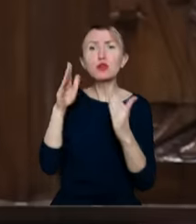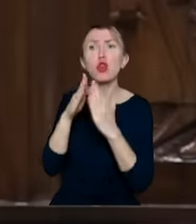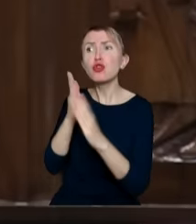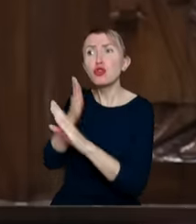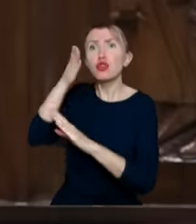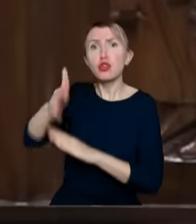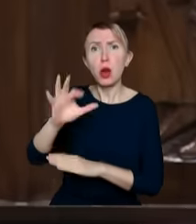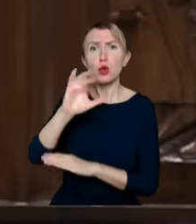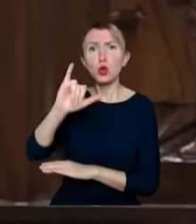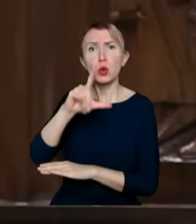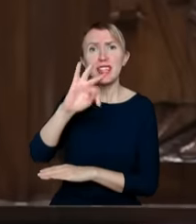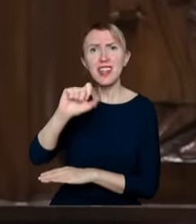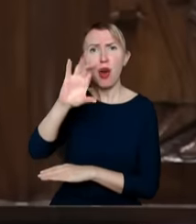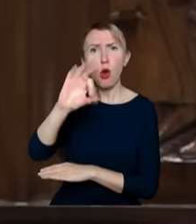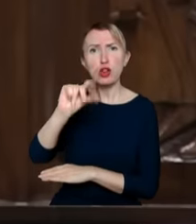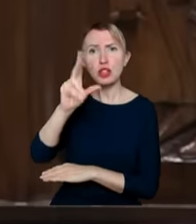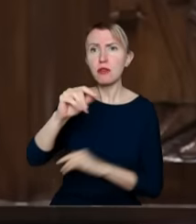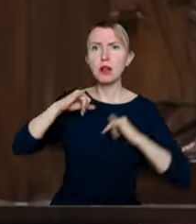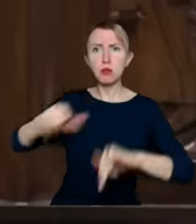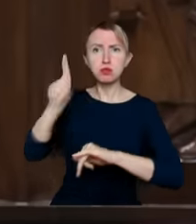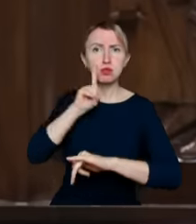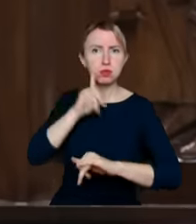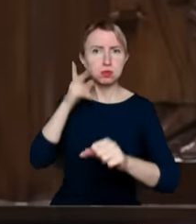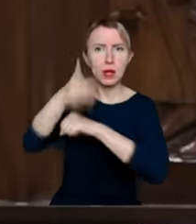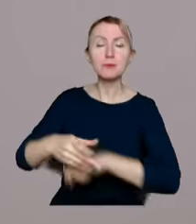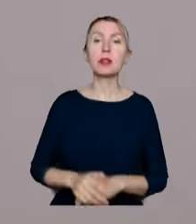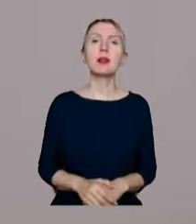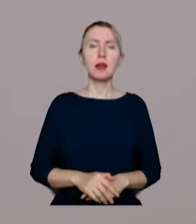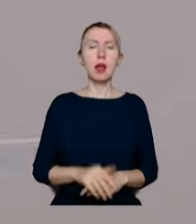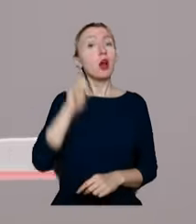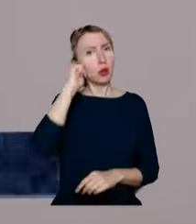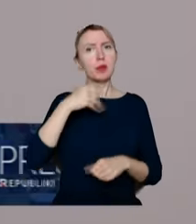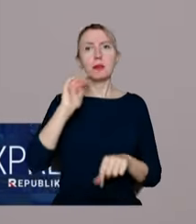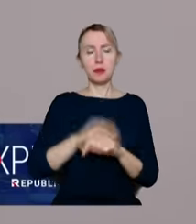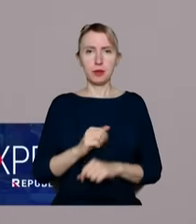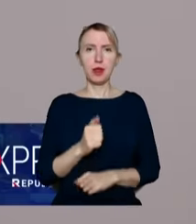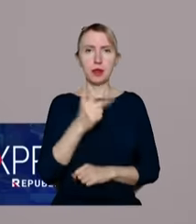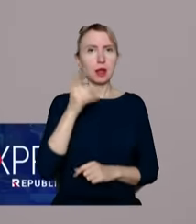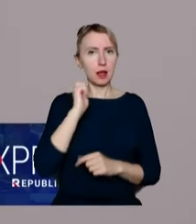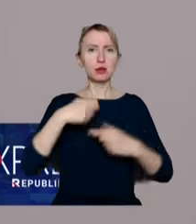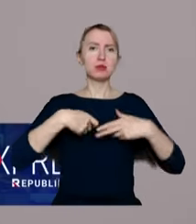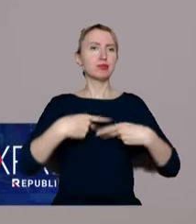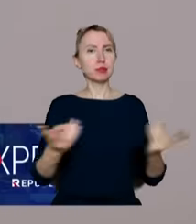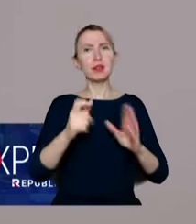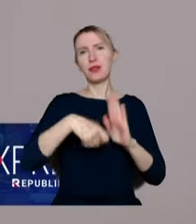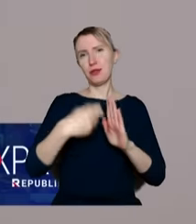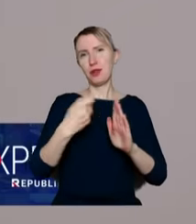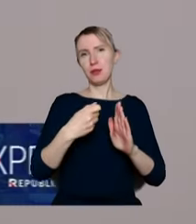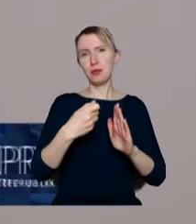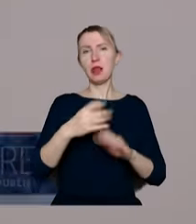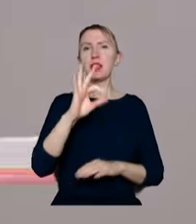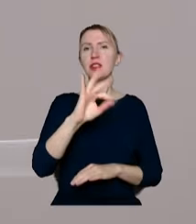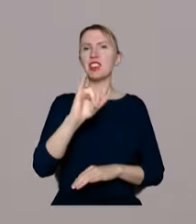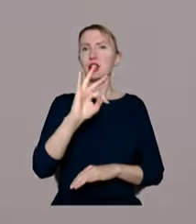Olszewskiej osiłków silnych ludzi. Tę wersję potwierdza sama zainteresowana. Po paru godzinach od umieszczenia tego filmu na TikToku